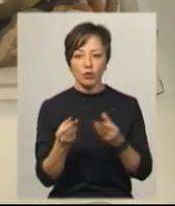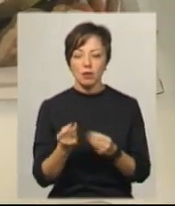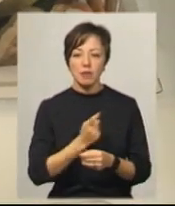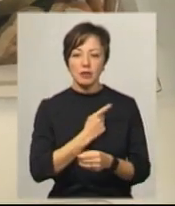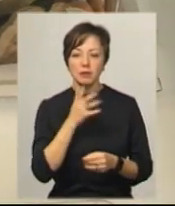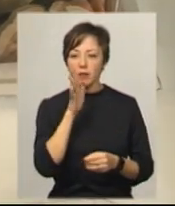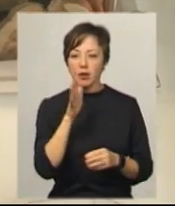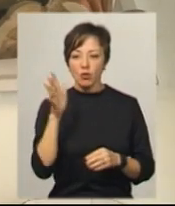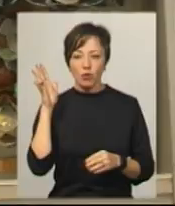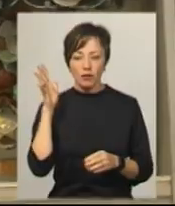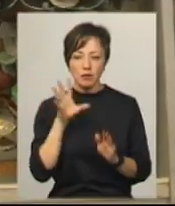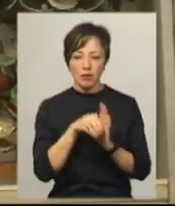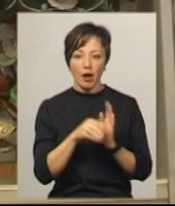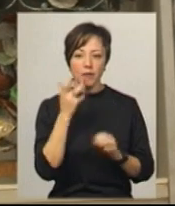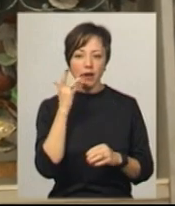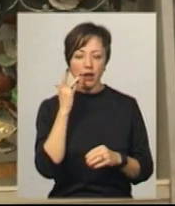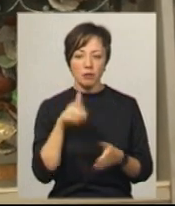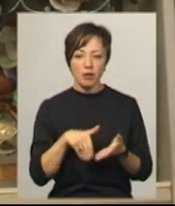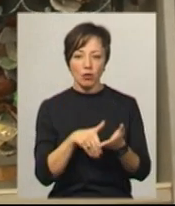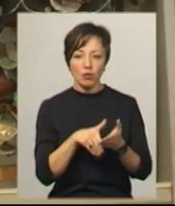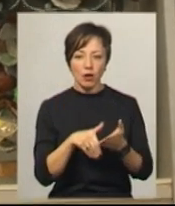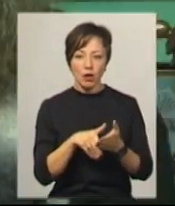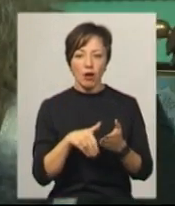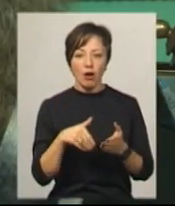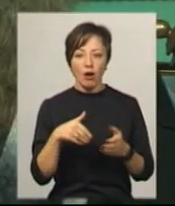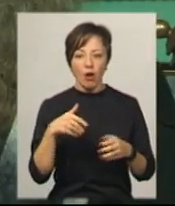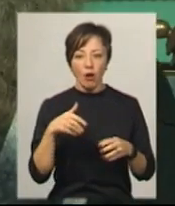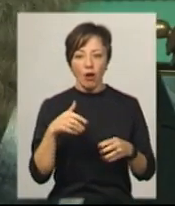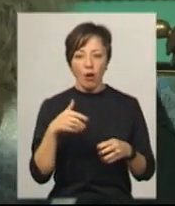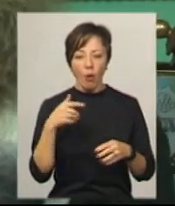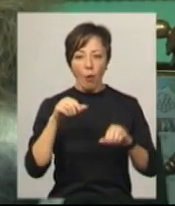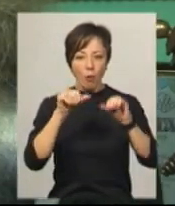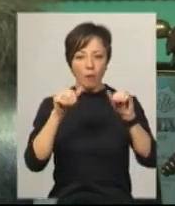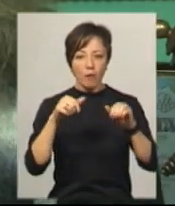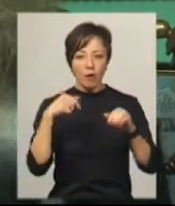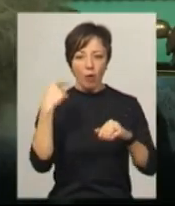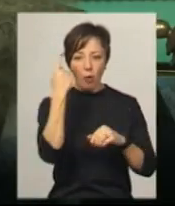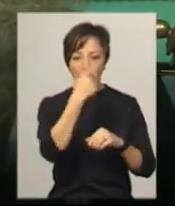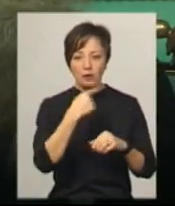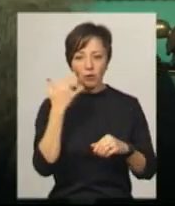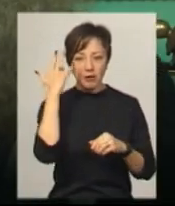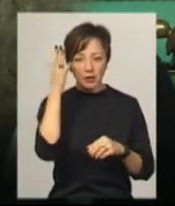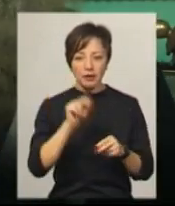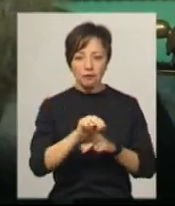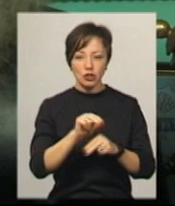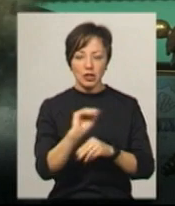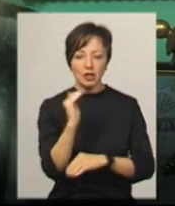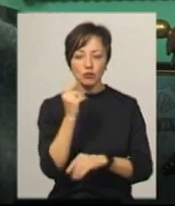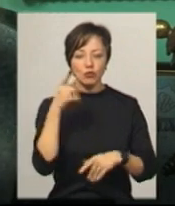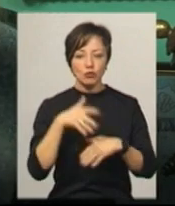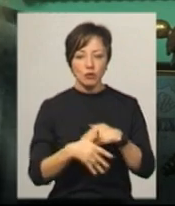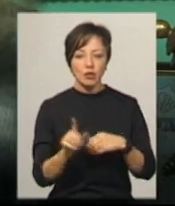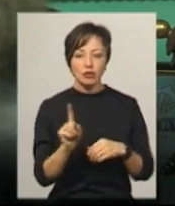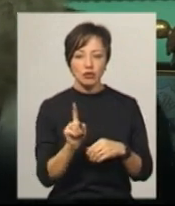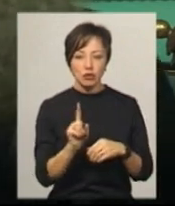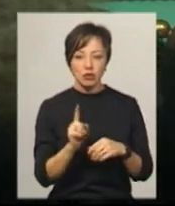майстер 5 років тому запровадив американську методику образного мислення. Основне – навчити дитину, щоб вона зрозуміла,